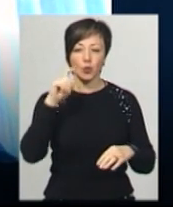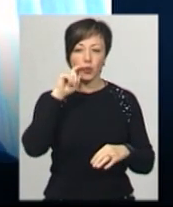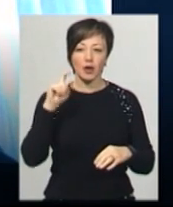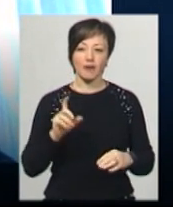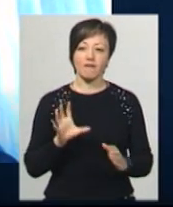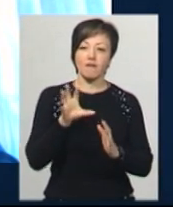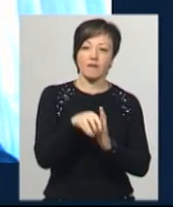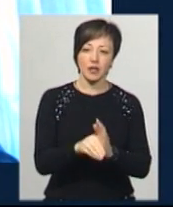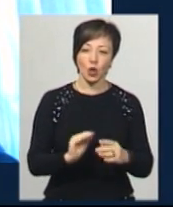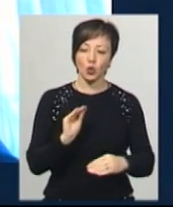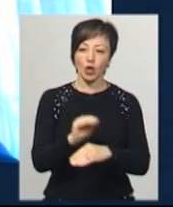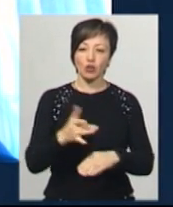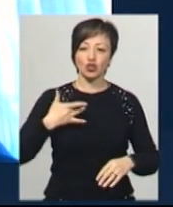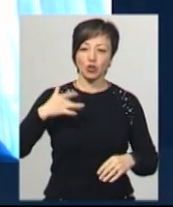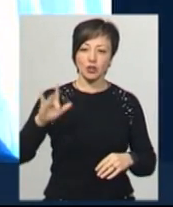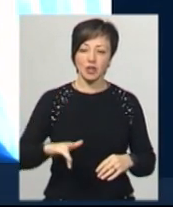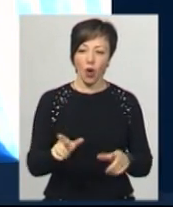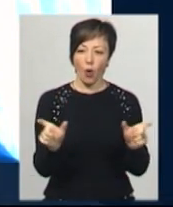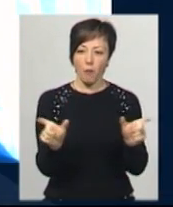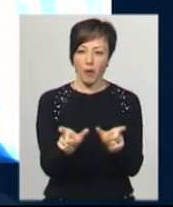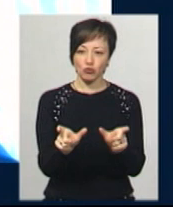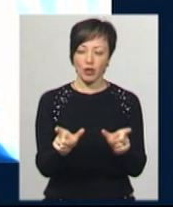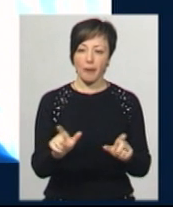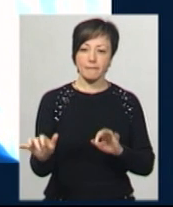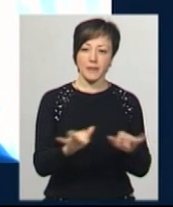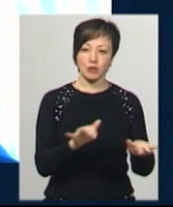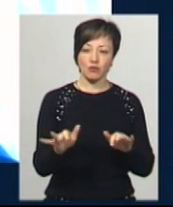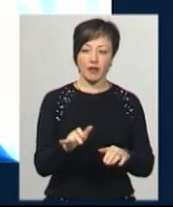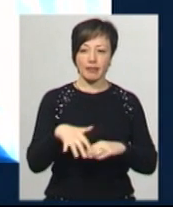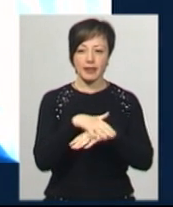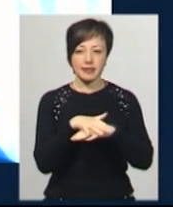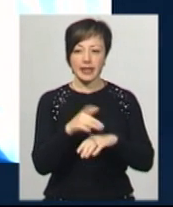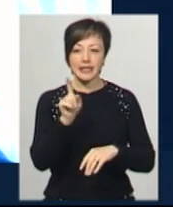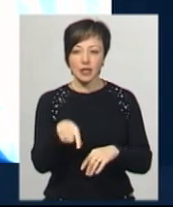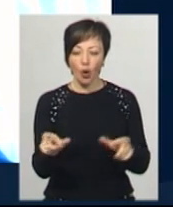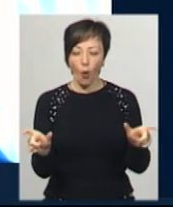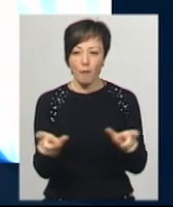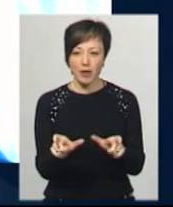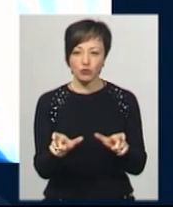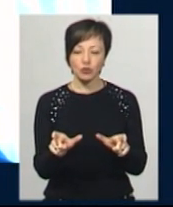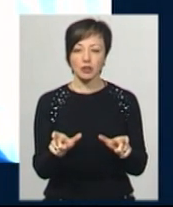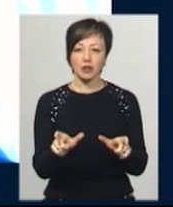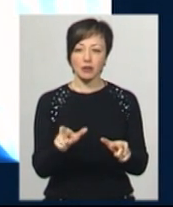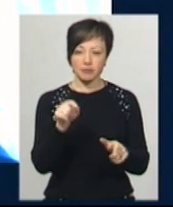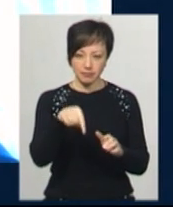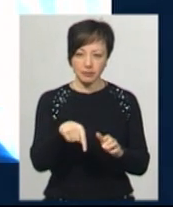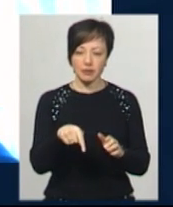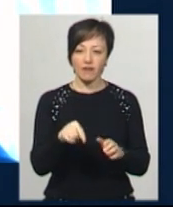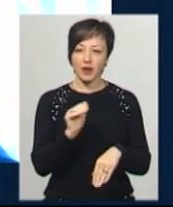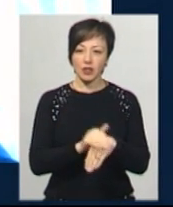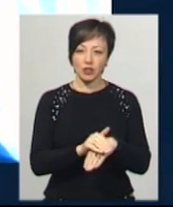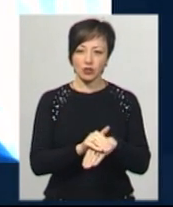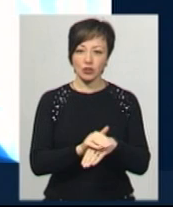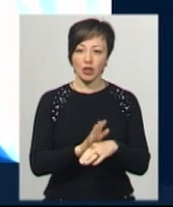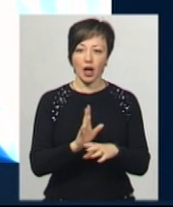додаткові жорсткі обмеження стосовно пересування населення, ті обмеження, які передбачає фактично виключно